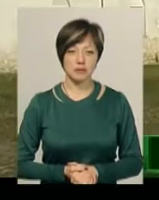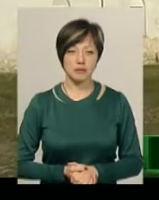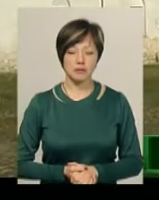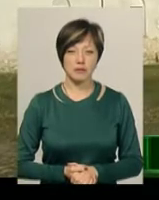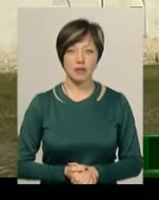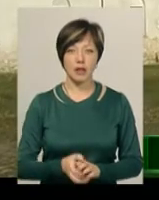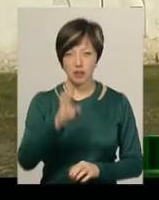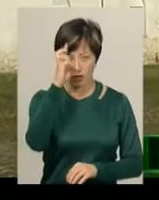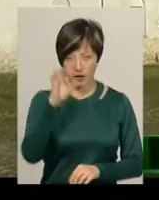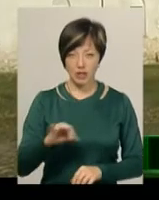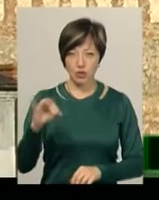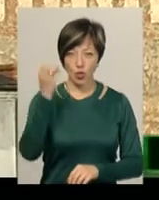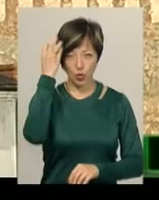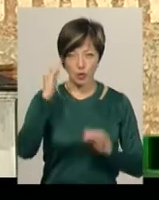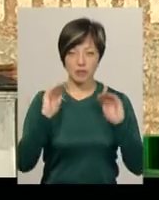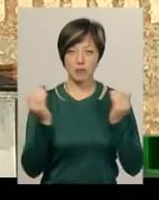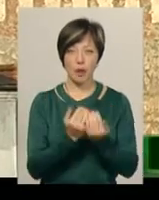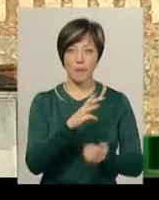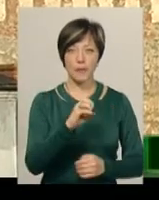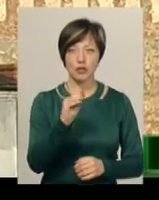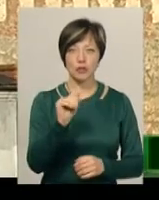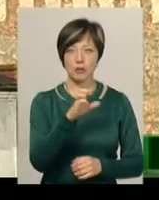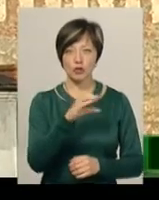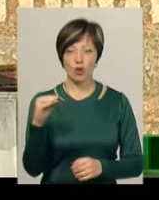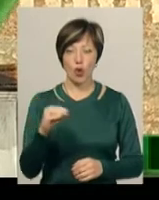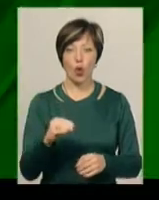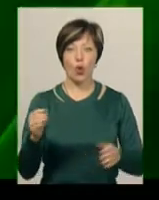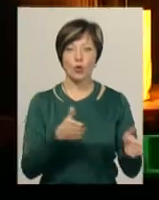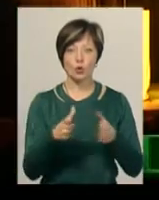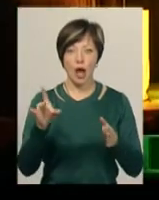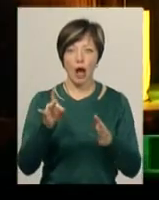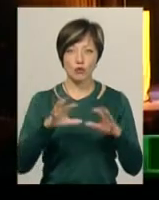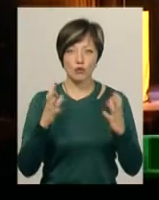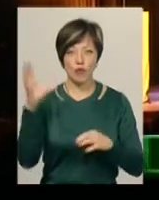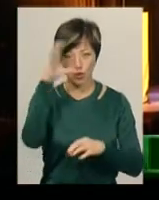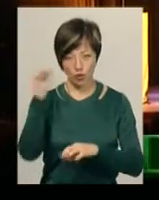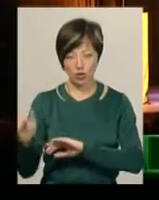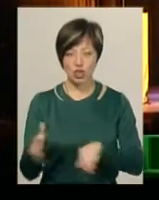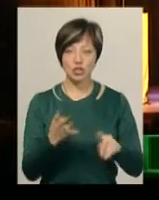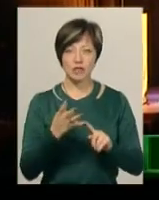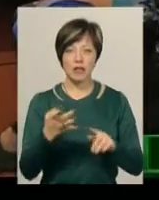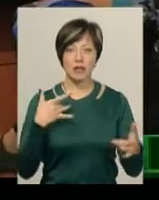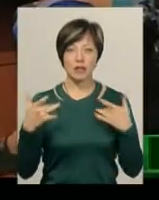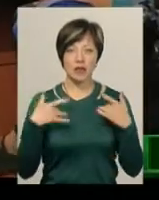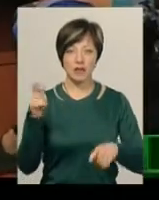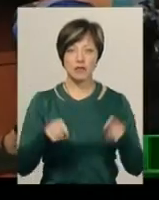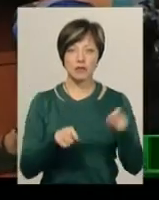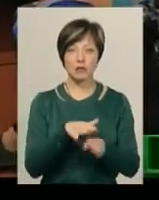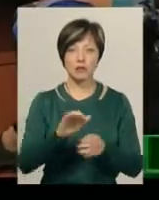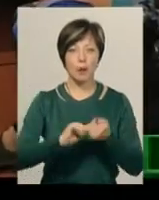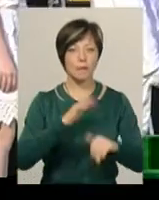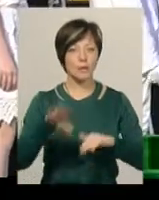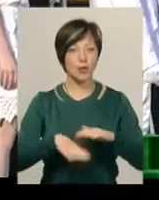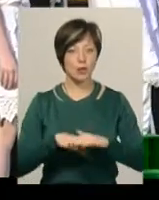Державному історику культурному заповіднику Межибіж готується до Гарбузової ночі. Четвертий театральний фестиваль Кумора відбувся в Кам'янці